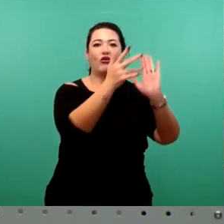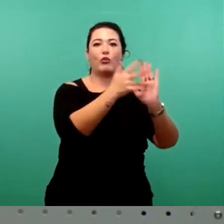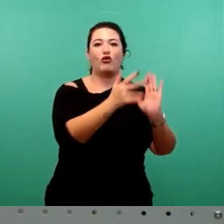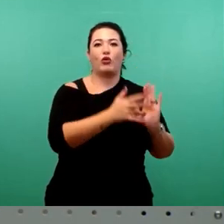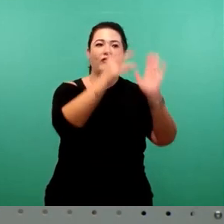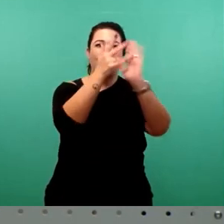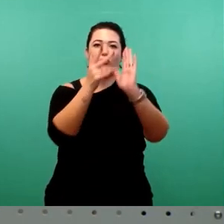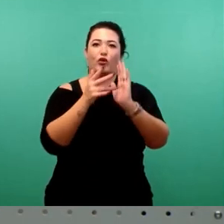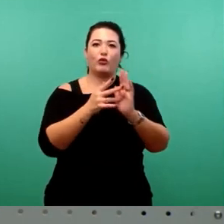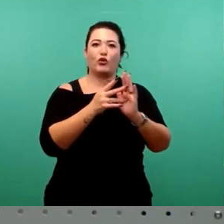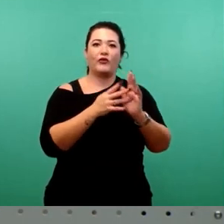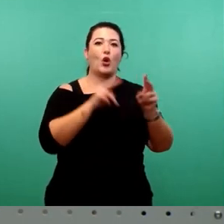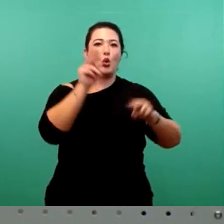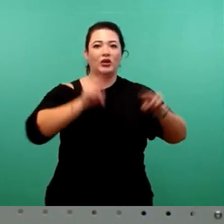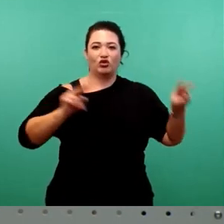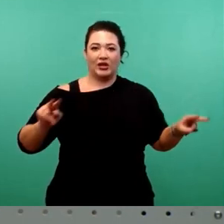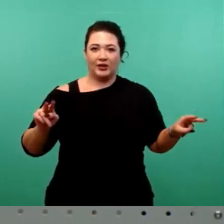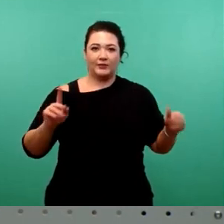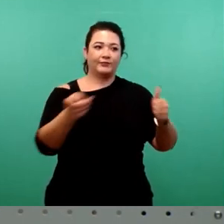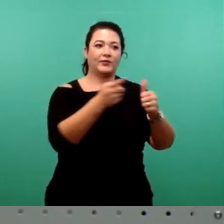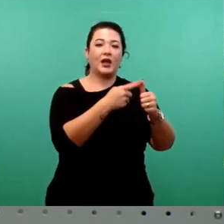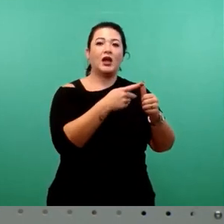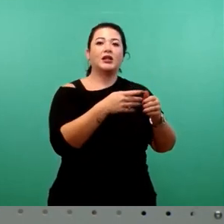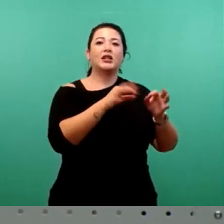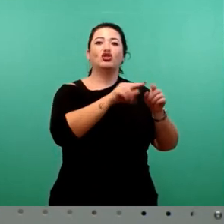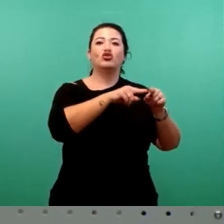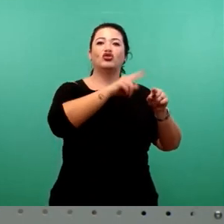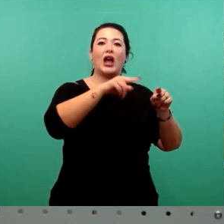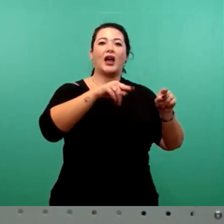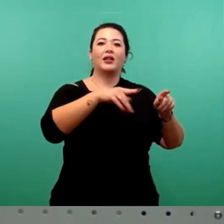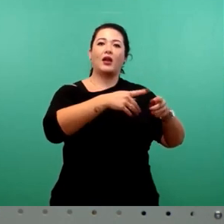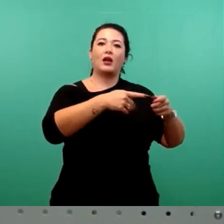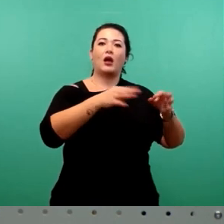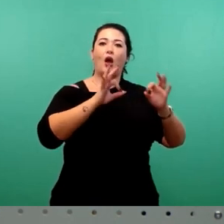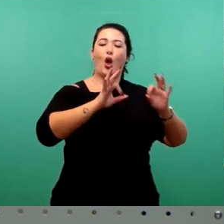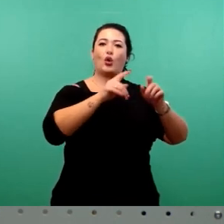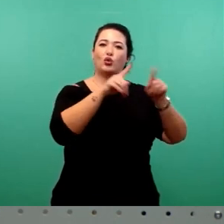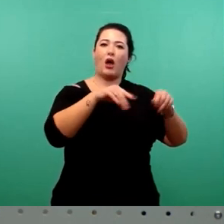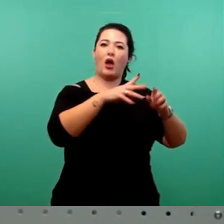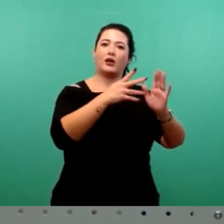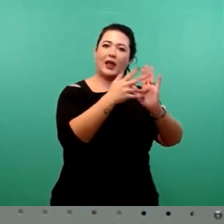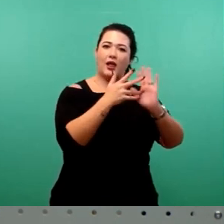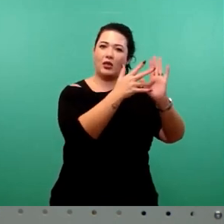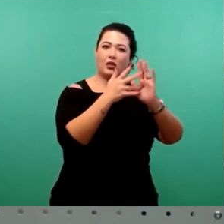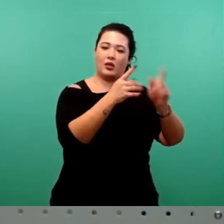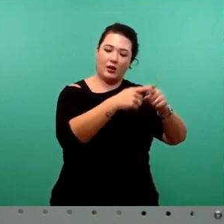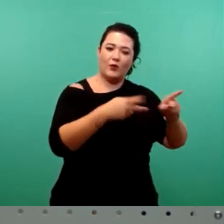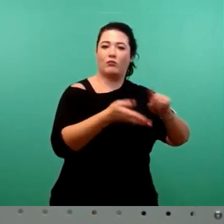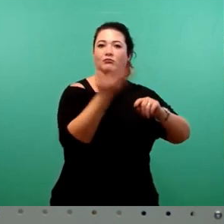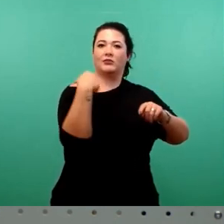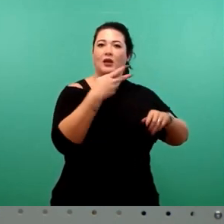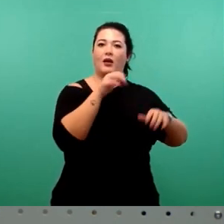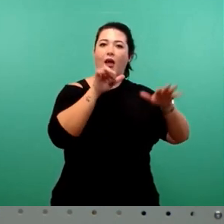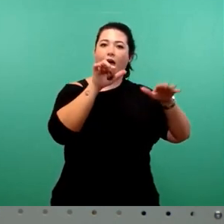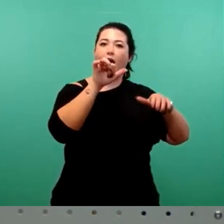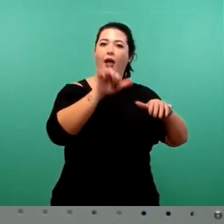aktuelle Statikgutachten zum Schwimmbecken ist noch relativ frisch, nämlich vom 11. November 2022 und das